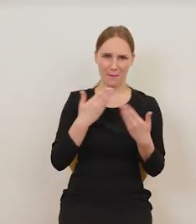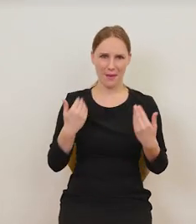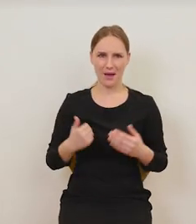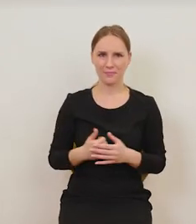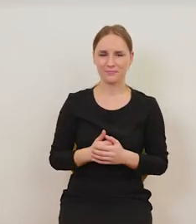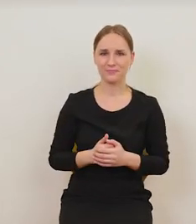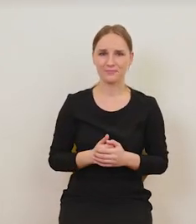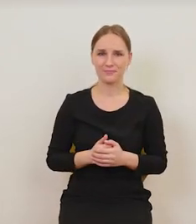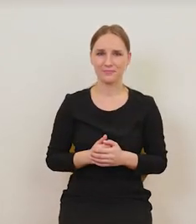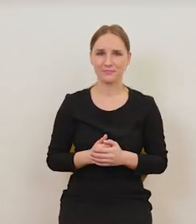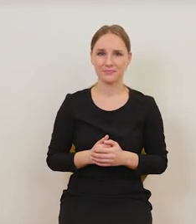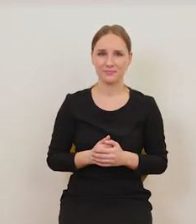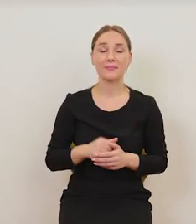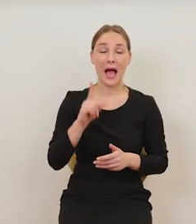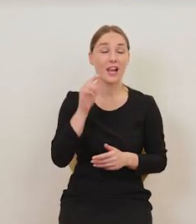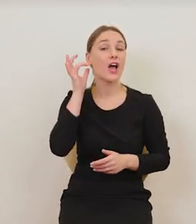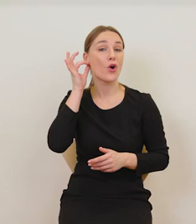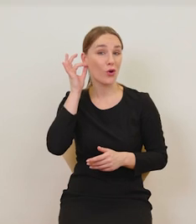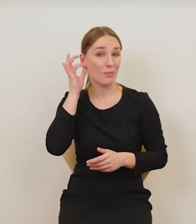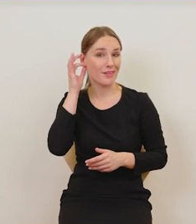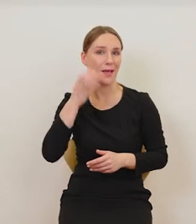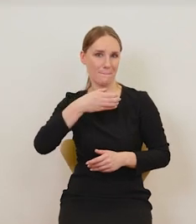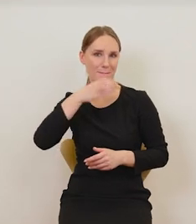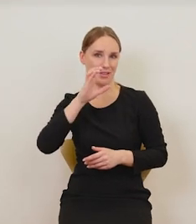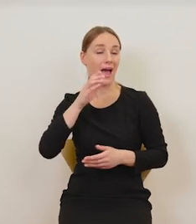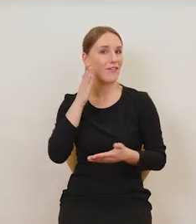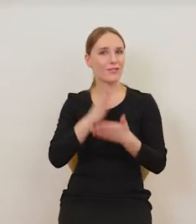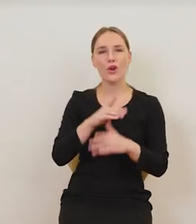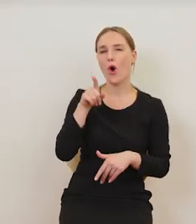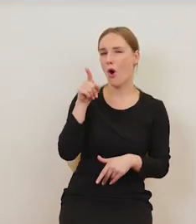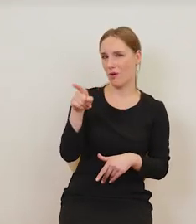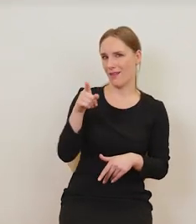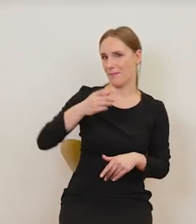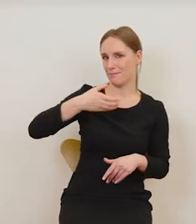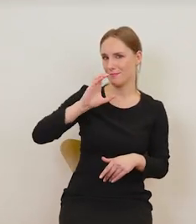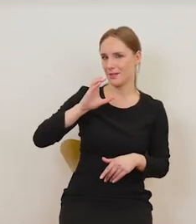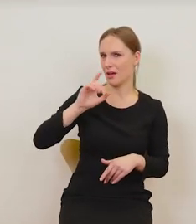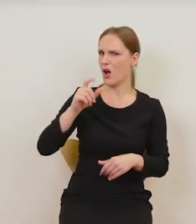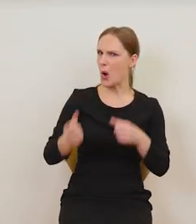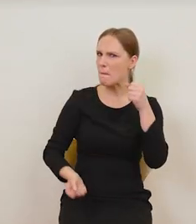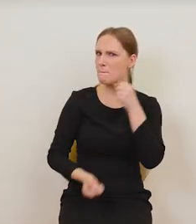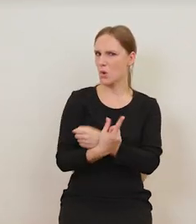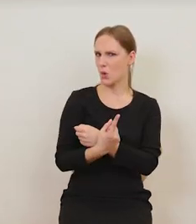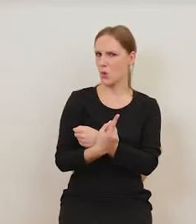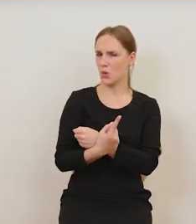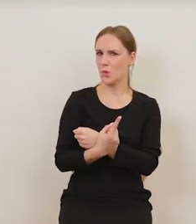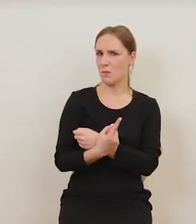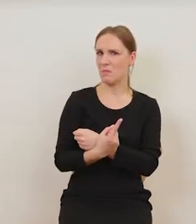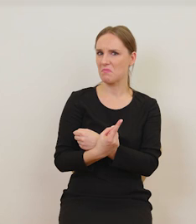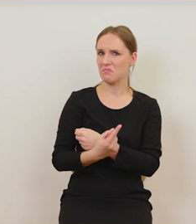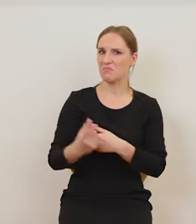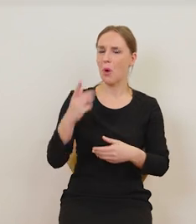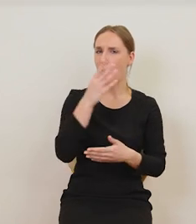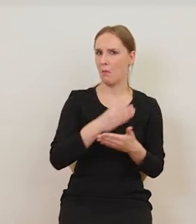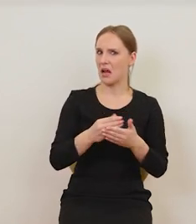No, ale kobieta pije i to tylko ona pije, co jest niezwykłą rzeczą na takich